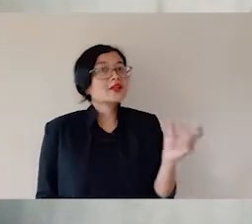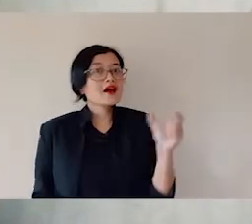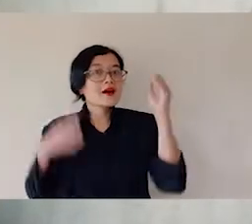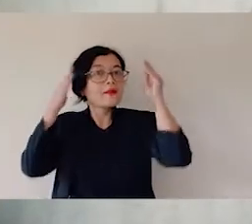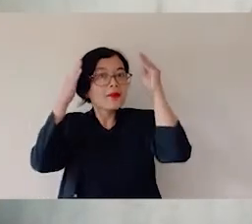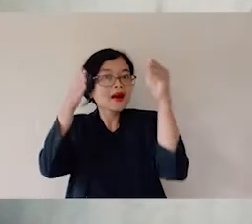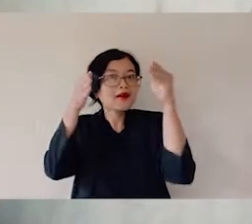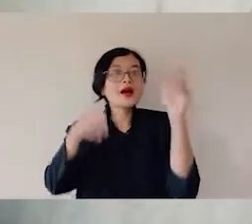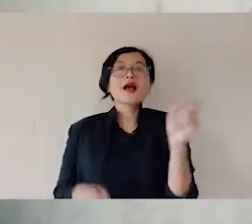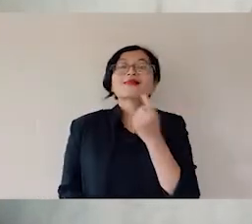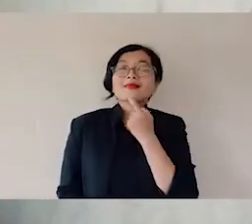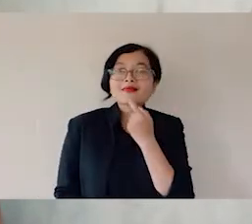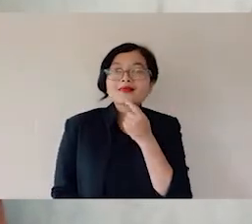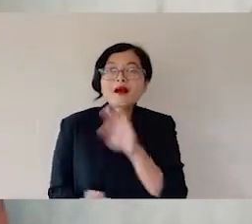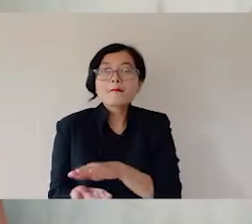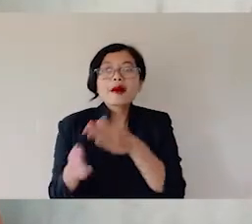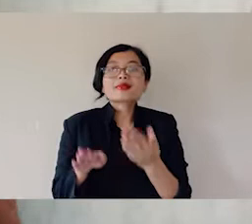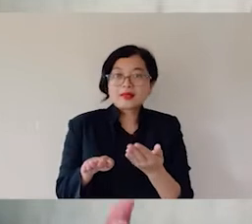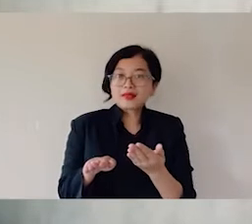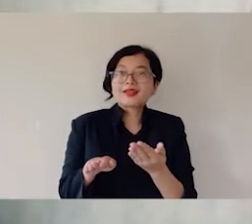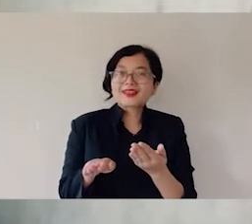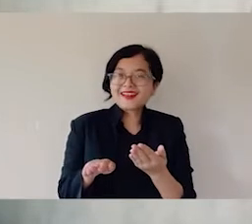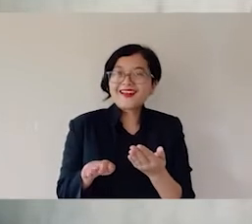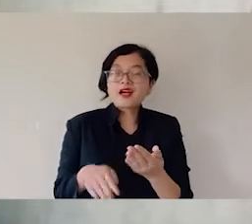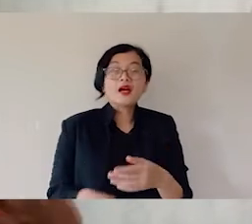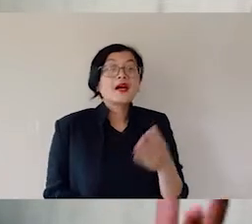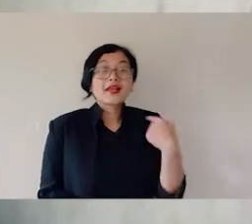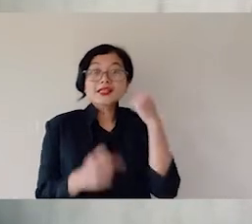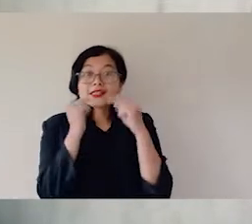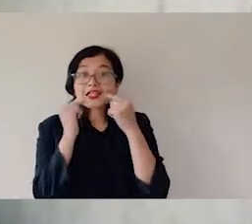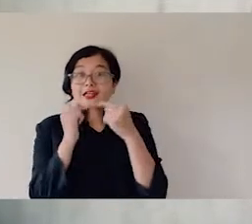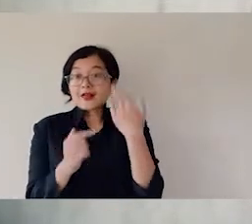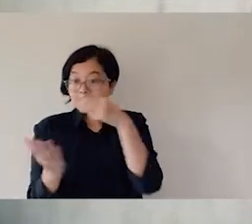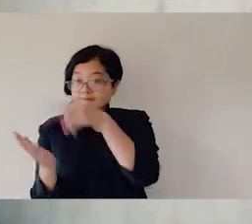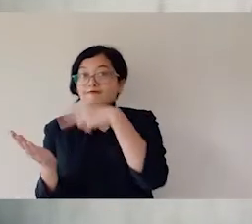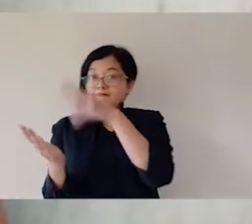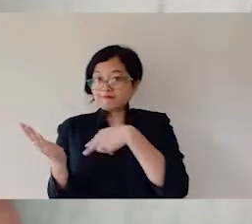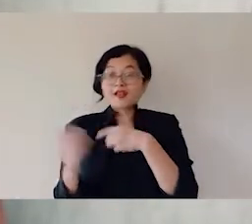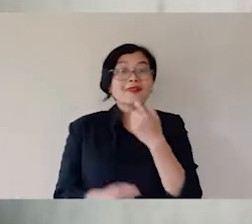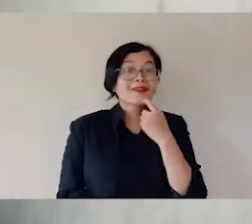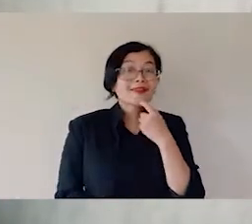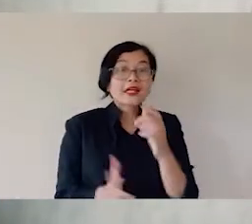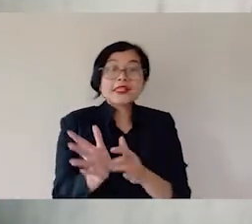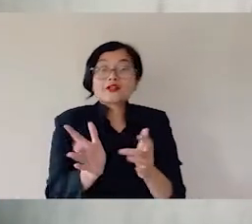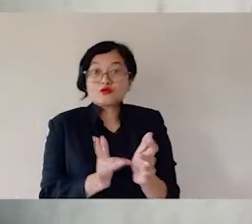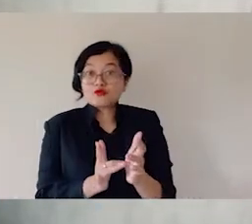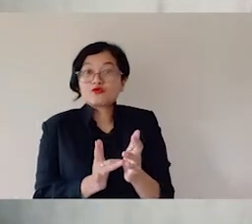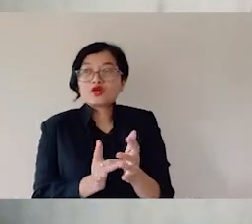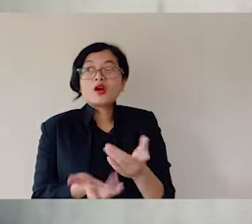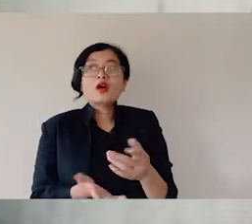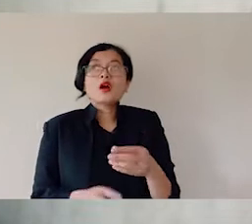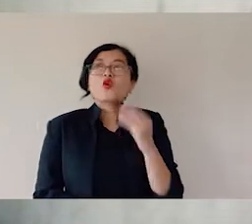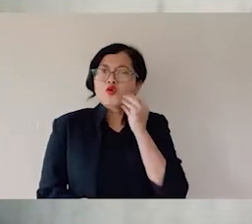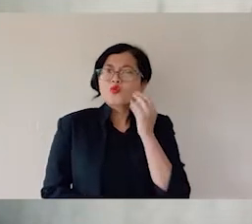keadaan sehat, dalam keadaan bugar di antara para muridnya dengan segala aktivitas dia